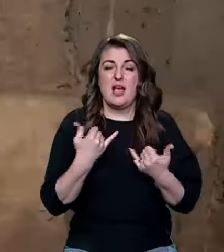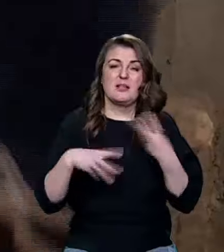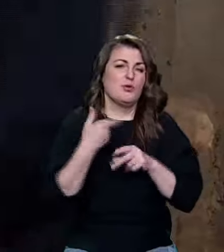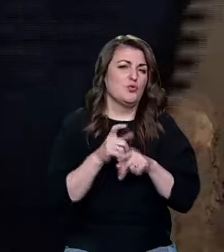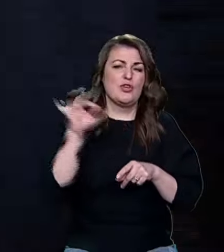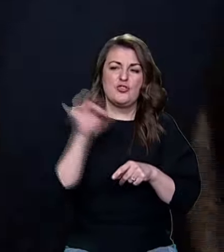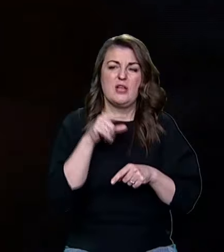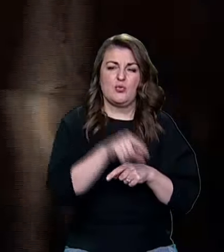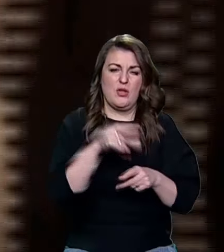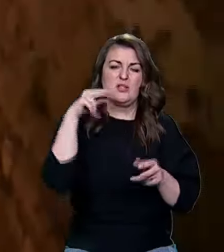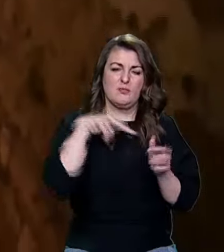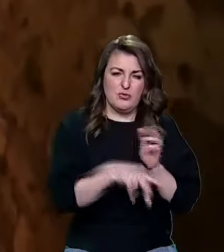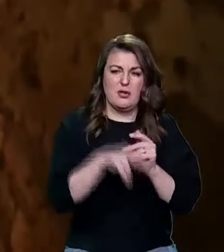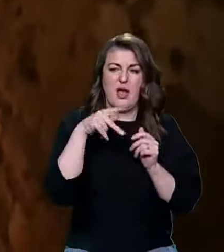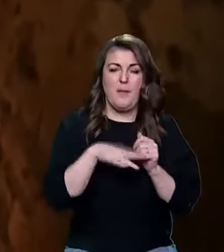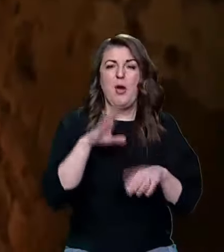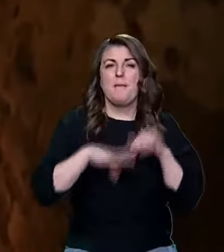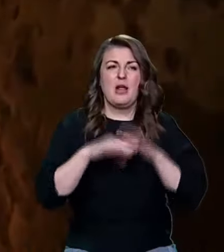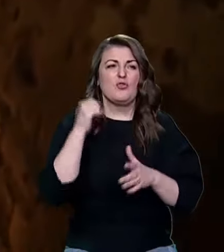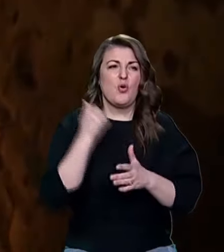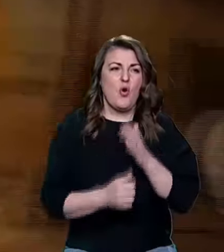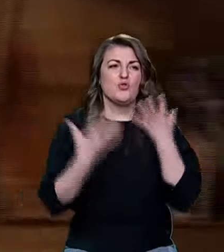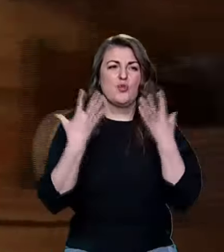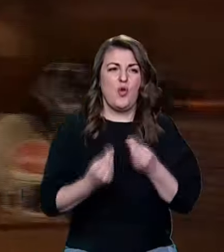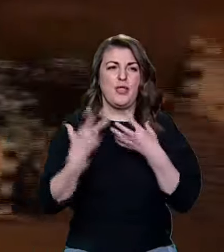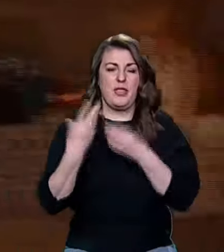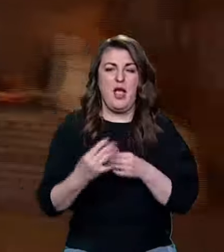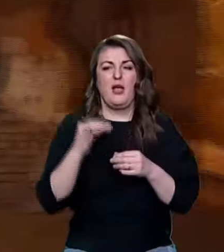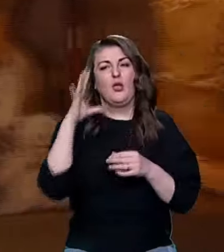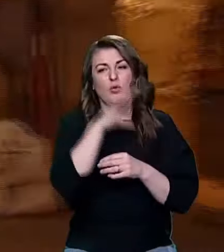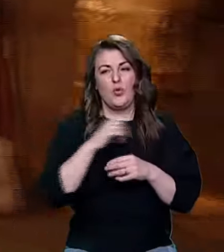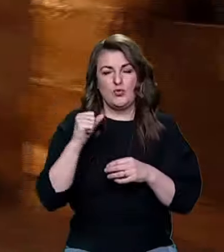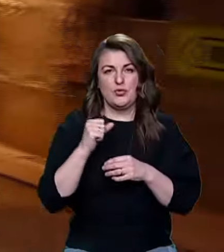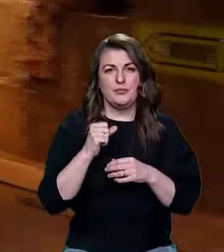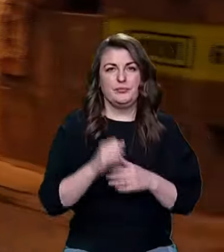дуже часто сюди спускаємось. Практично кожного дня і ночі.